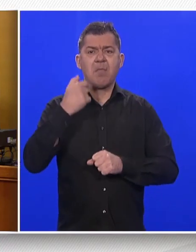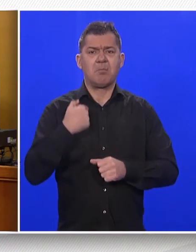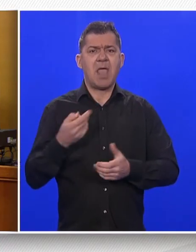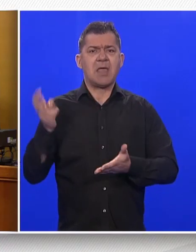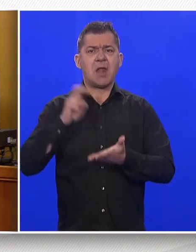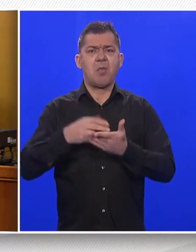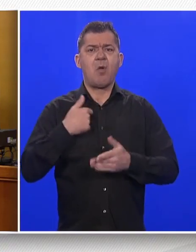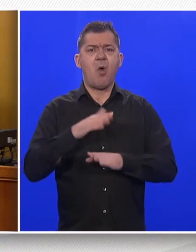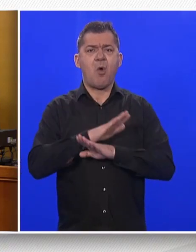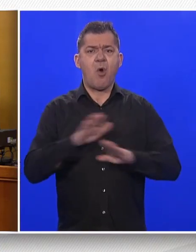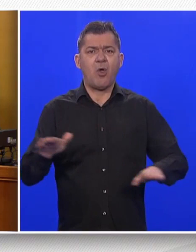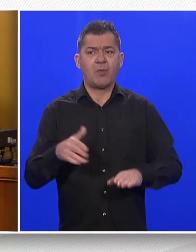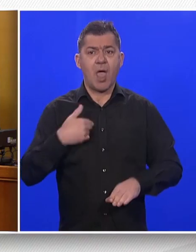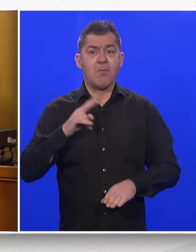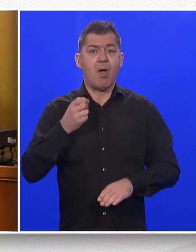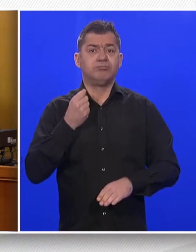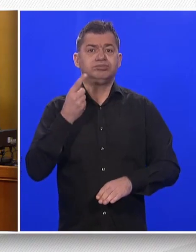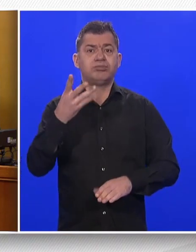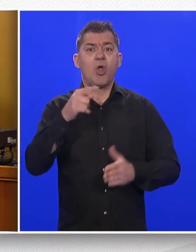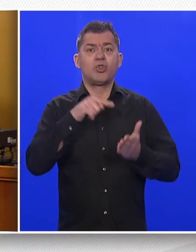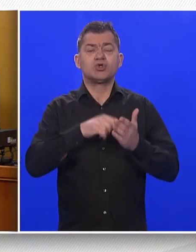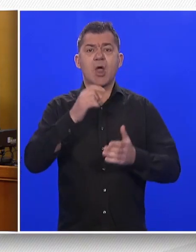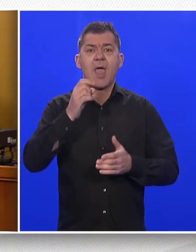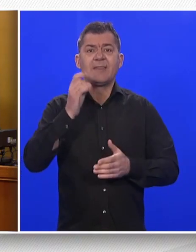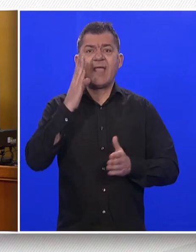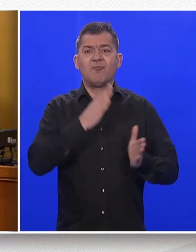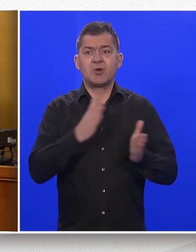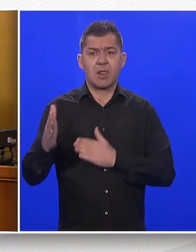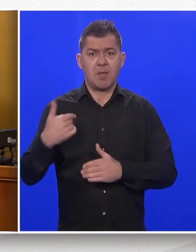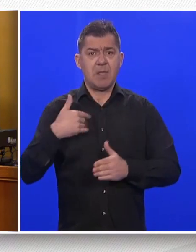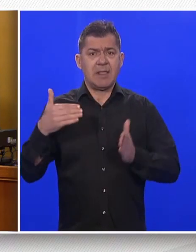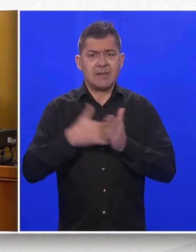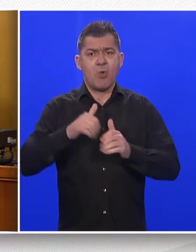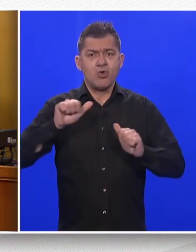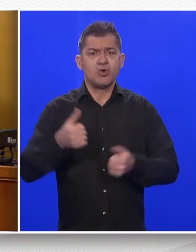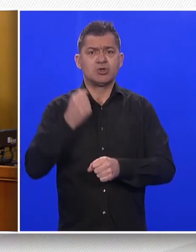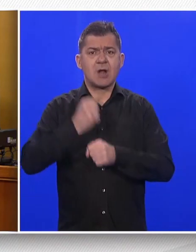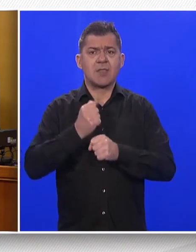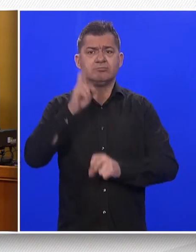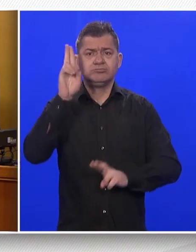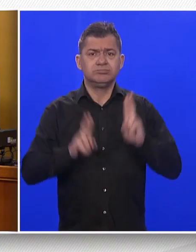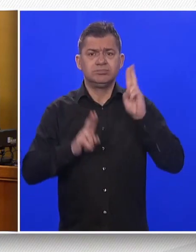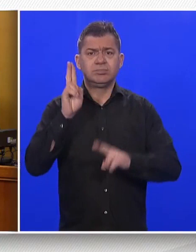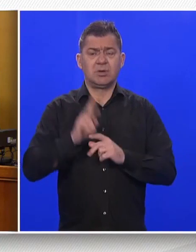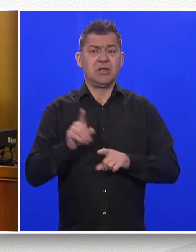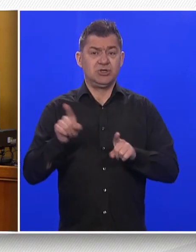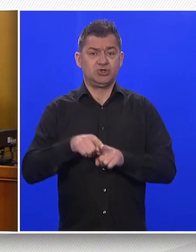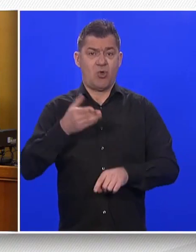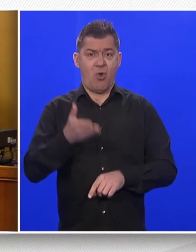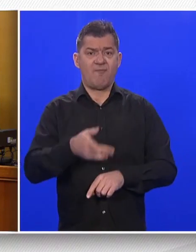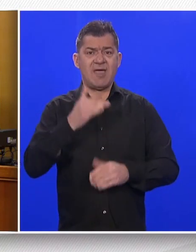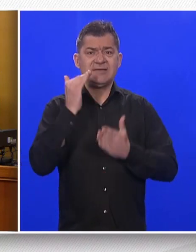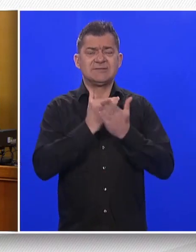satima, a imamo toliko točaka na dnevnom redu u kojima bi trebali raspravljati, uključujući naravno i ovaj zakon i slično